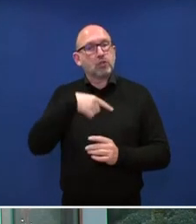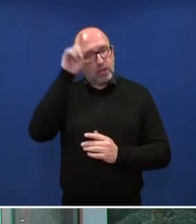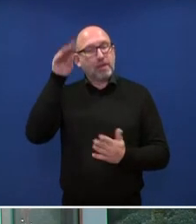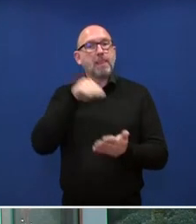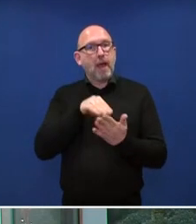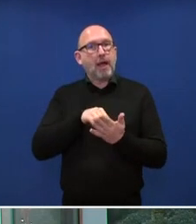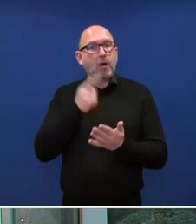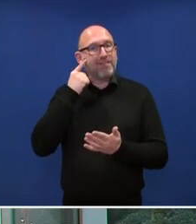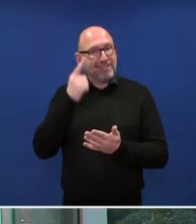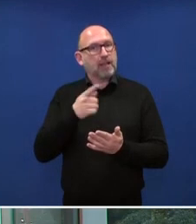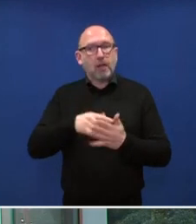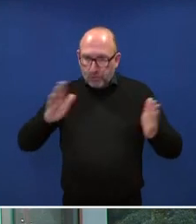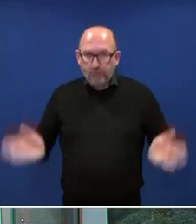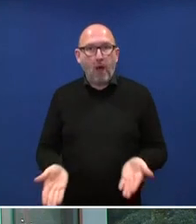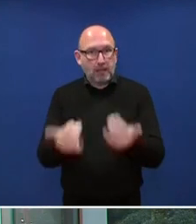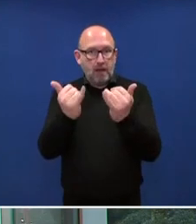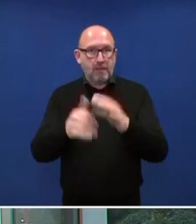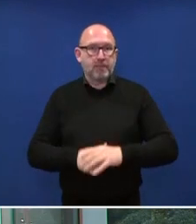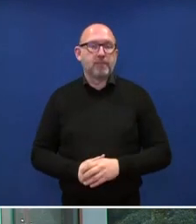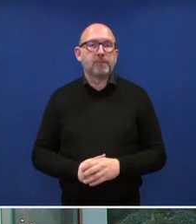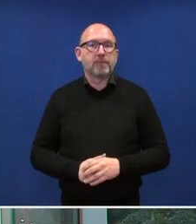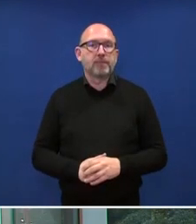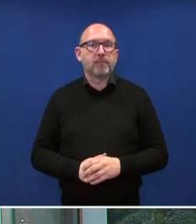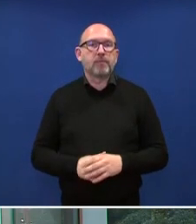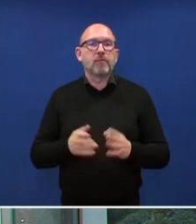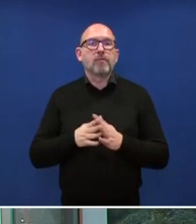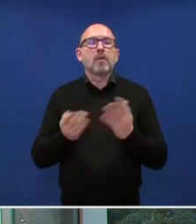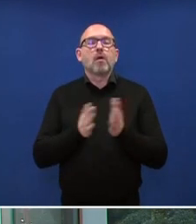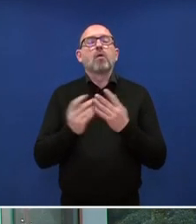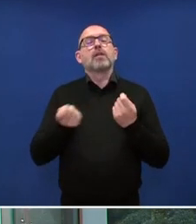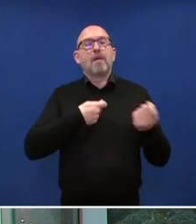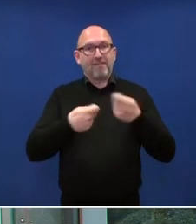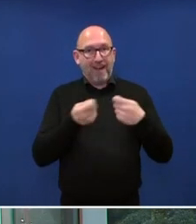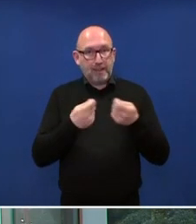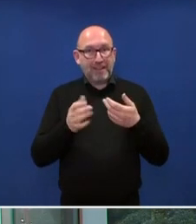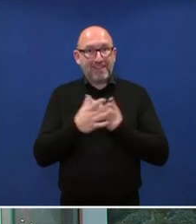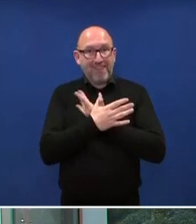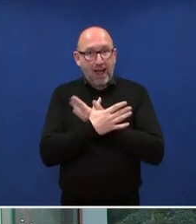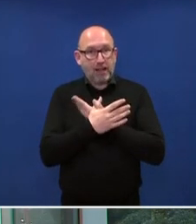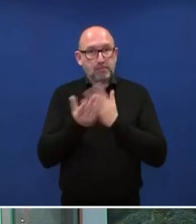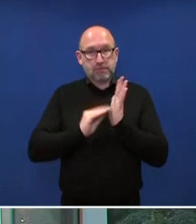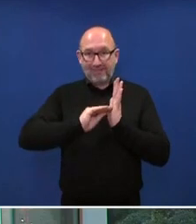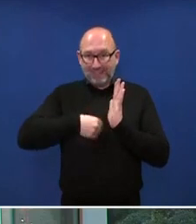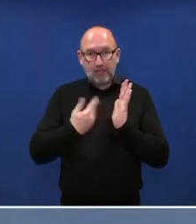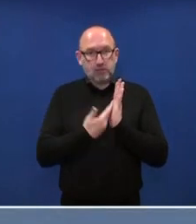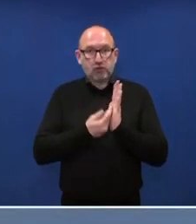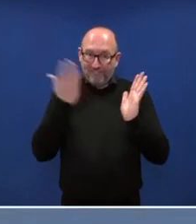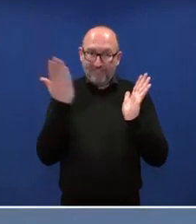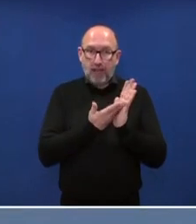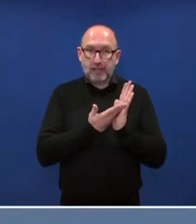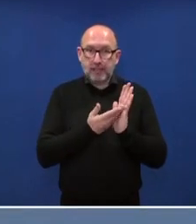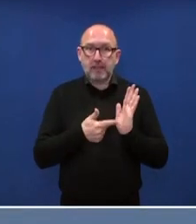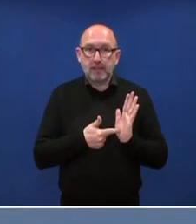da muss es vorangehen. Und Frau Schuka bezieht sich nochmal auf den Verhandlungsvertrag mit Albanien. Wenn der sei fertig, kann man erwarten,